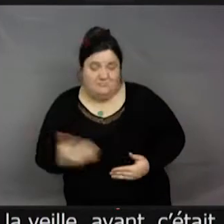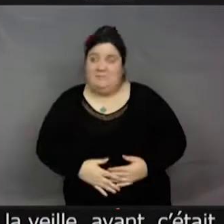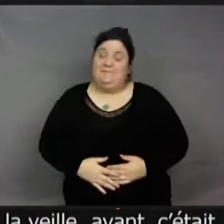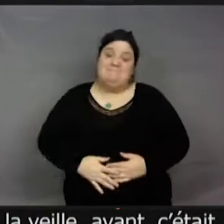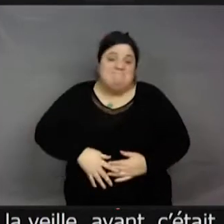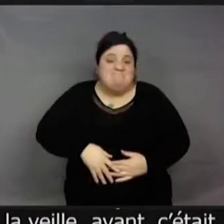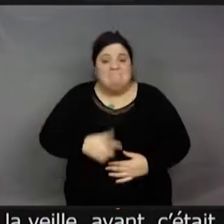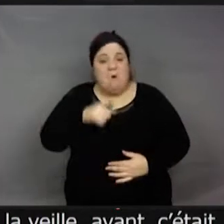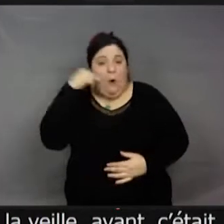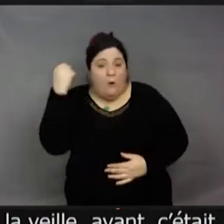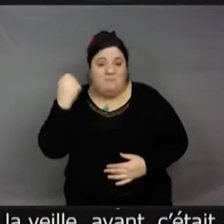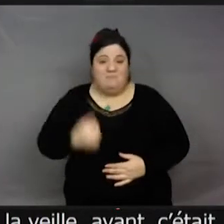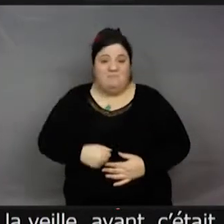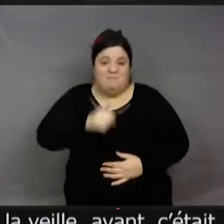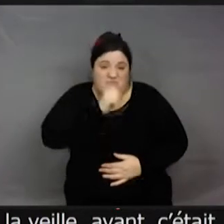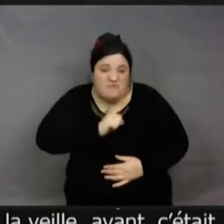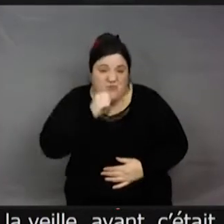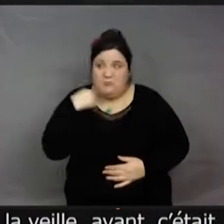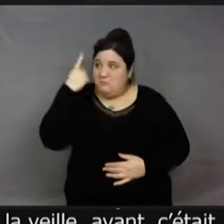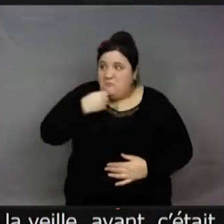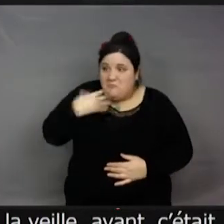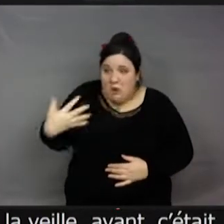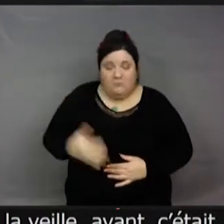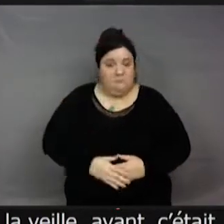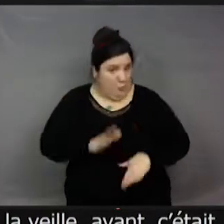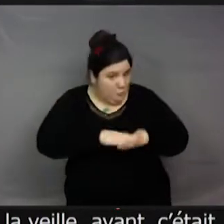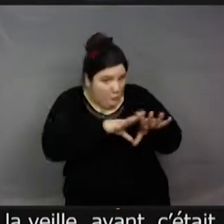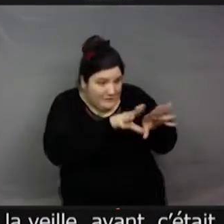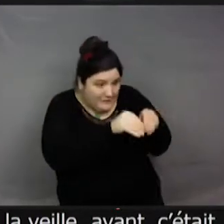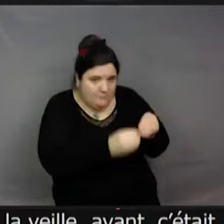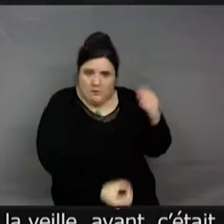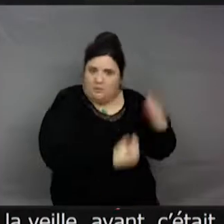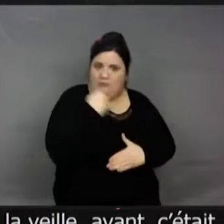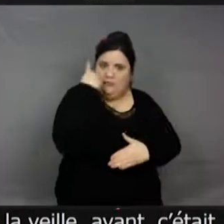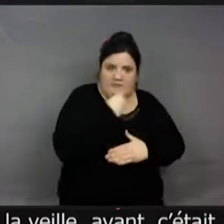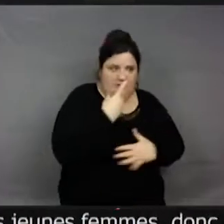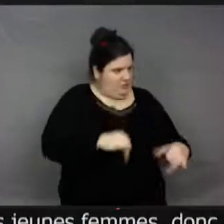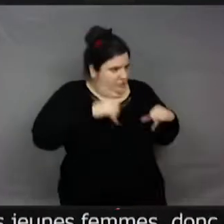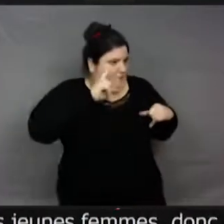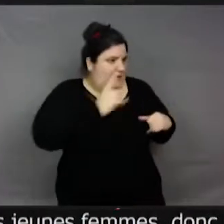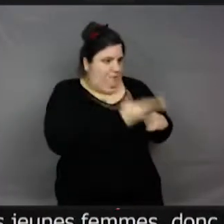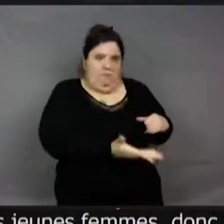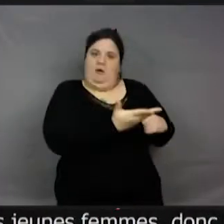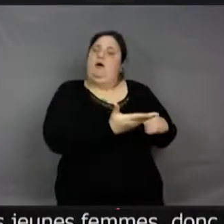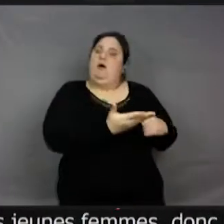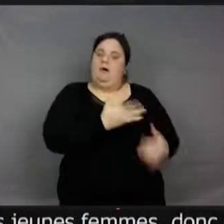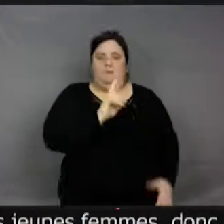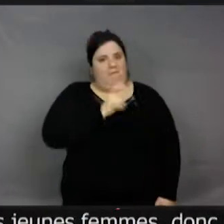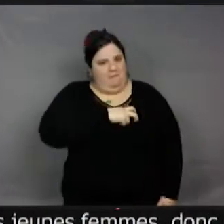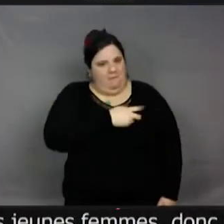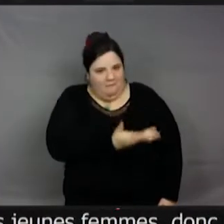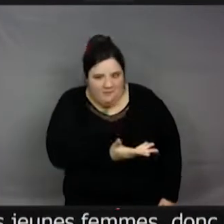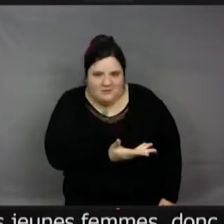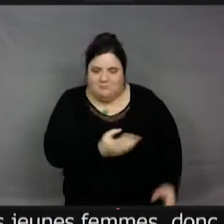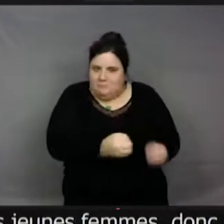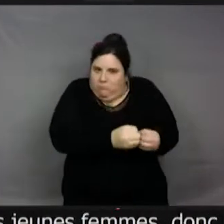pour les Insectes et leur Environnement, il n que des jeunes femmes. Donc, il y une relève incroyable. C chouette, ça. Et ça y est, voilà, l'entomologie commence